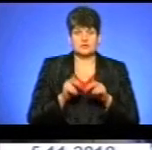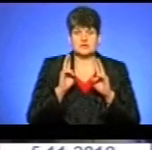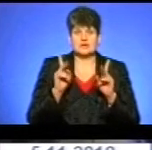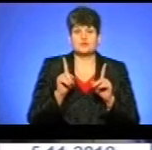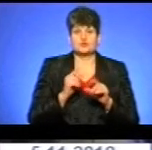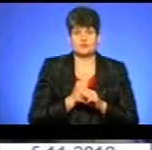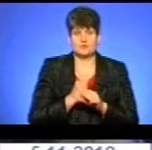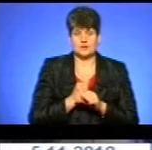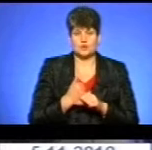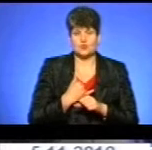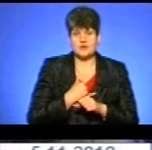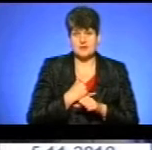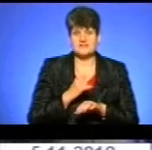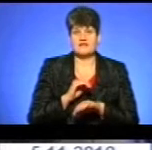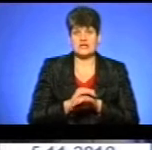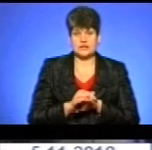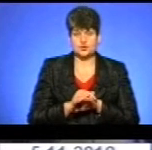робити. В нас, фактично,